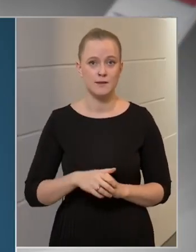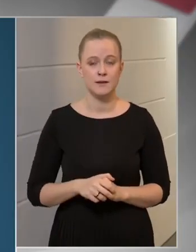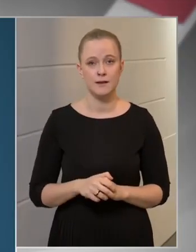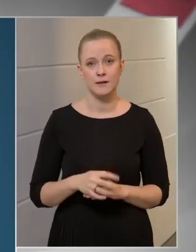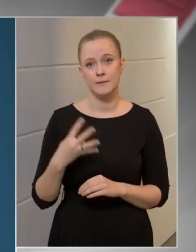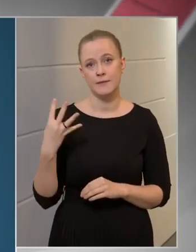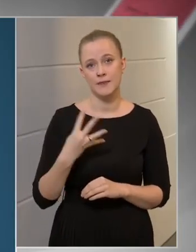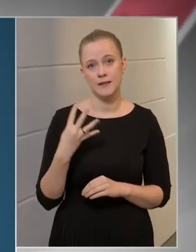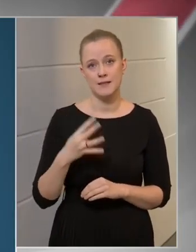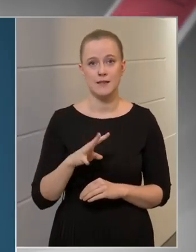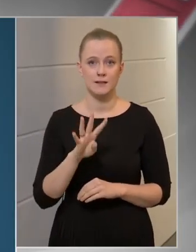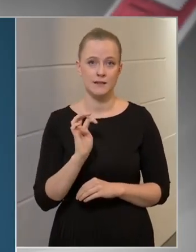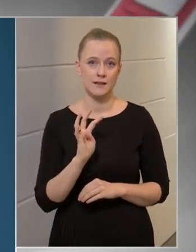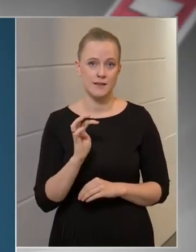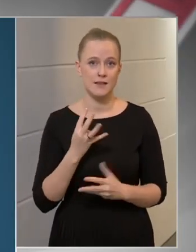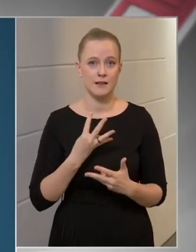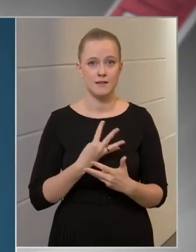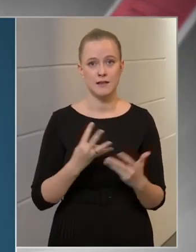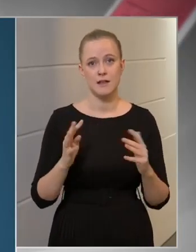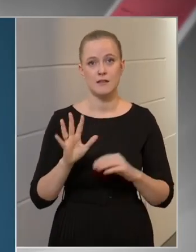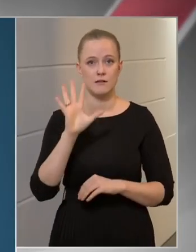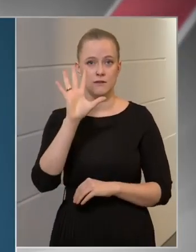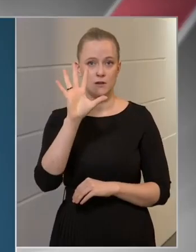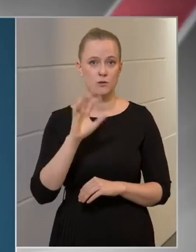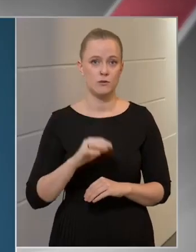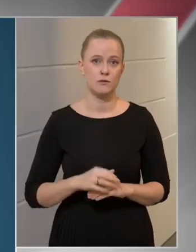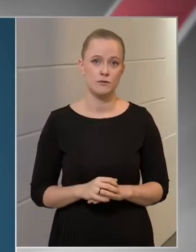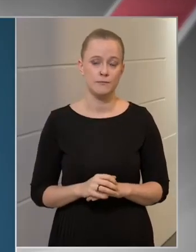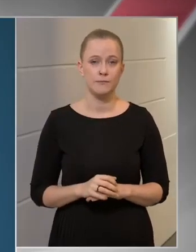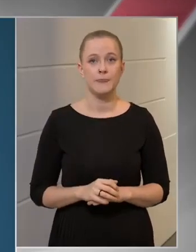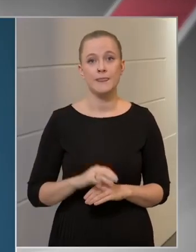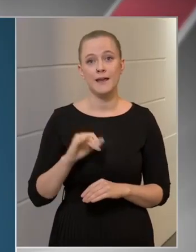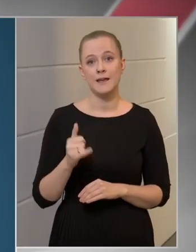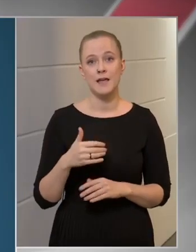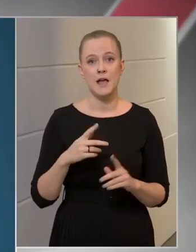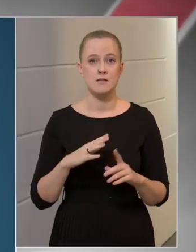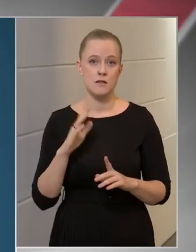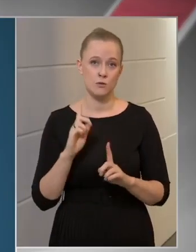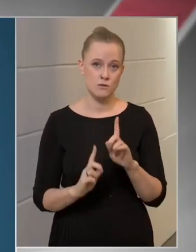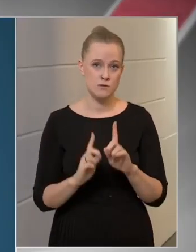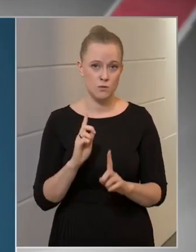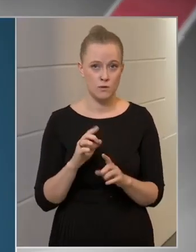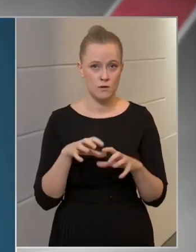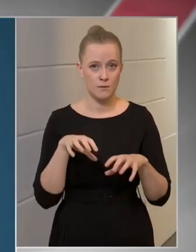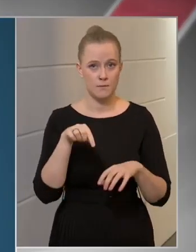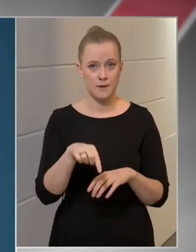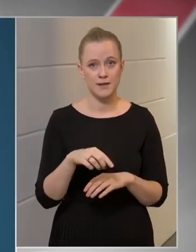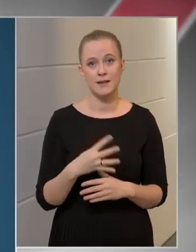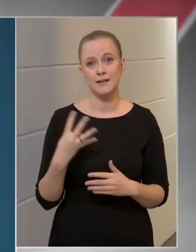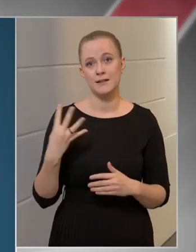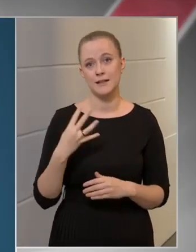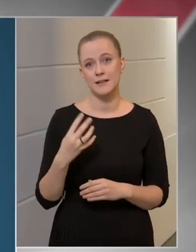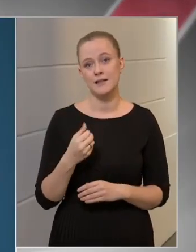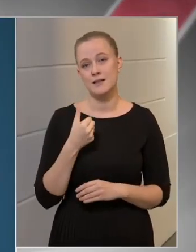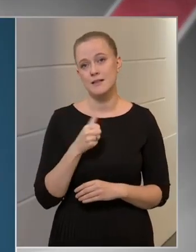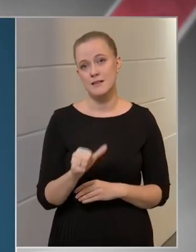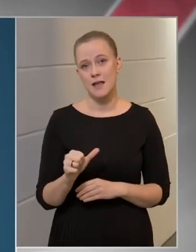4495, Jász-Nagyukun-Szolnok megyében 4160,